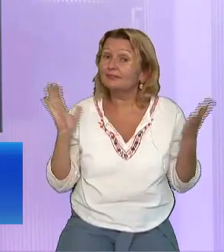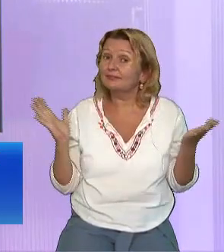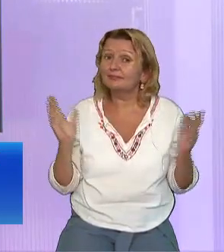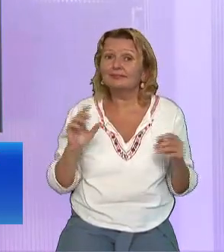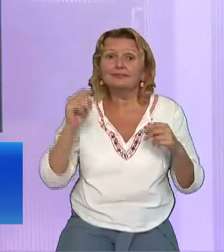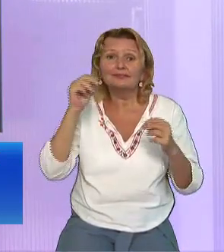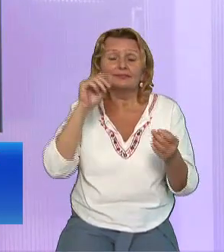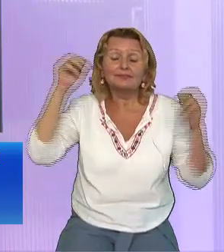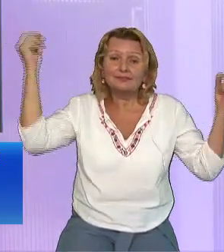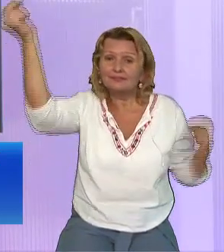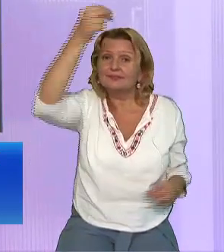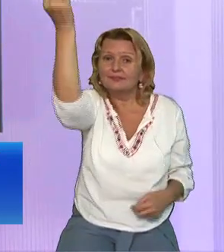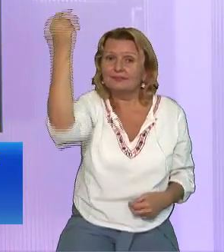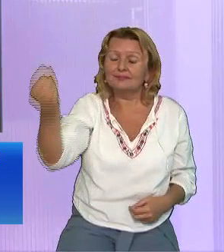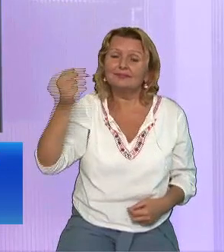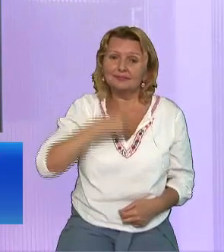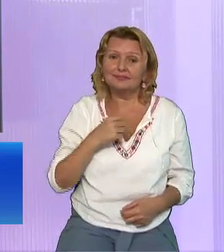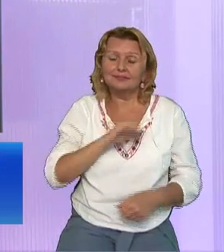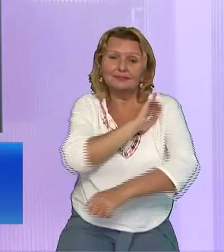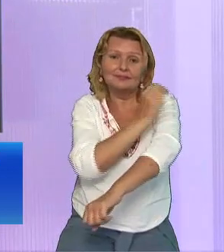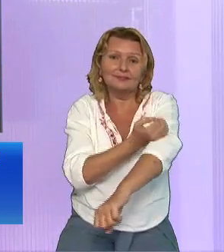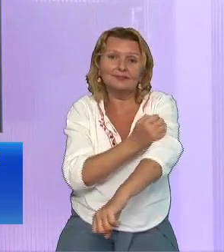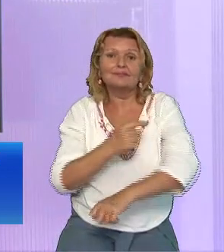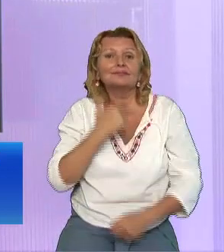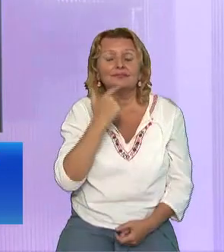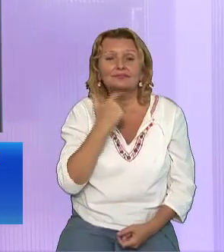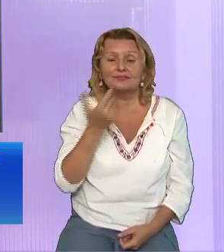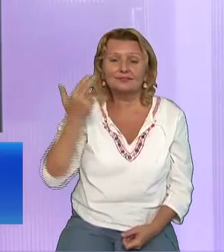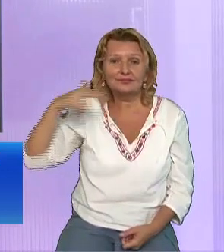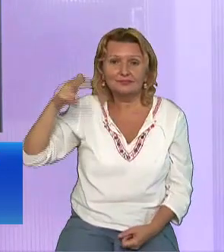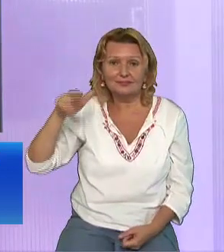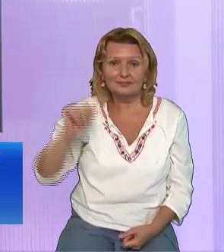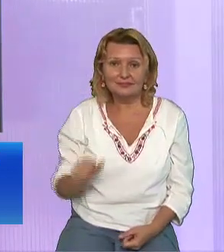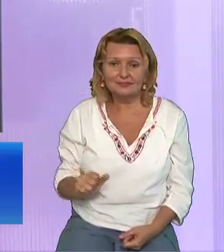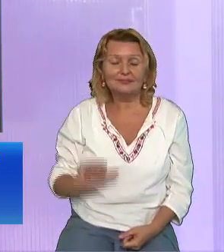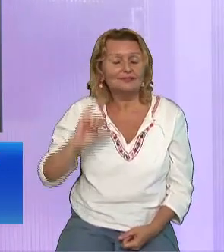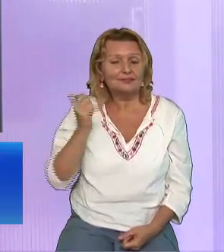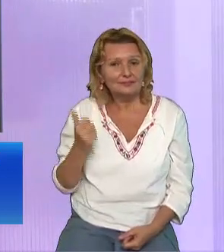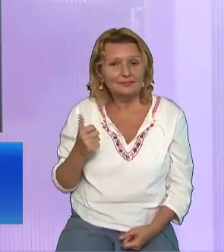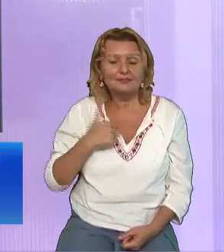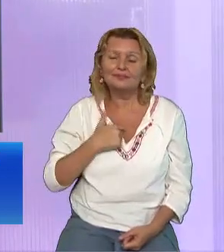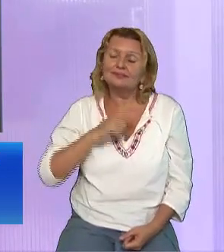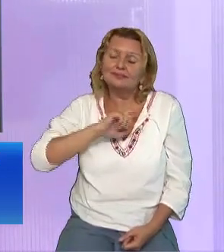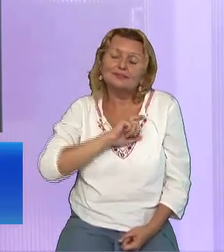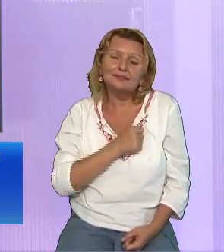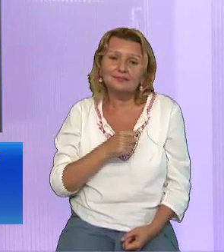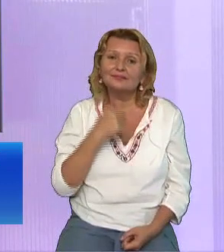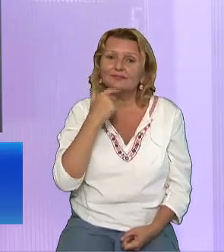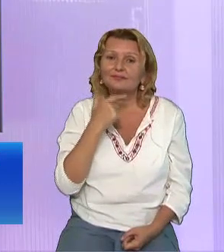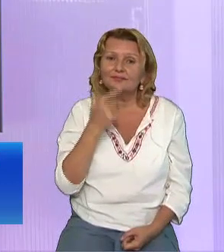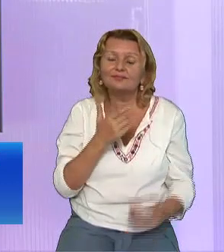chiar dacă știu că n-am făcut nimic pentru Dumnezeu Măcar să-mi dea voie să mai spun despre dragostea Lui Câte zile voi mai avea În ciuda